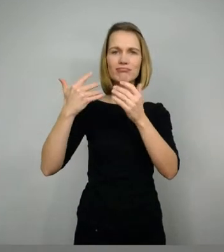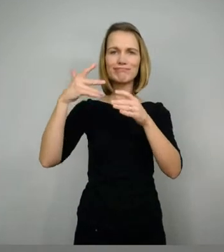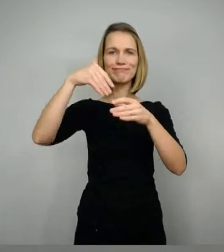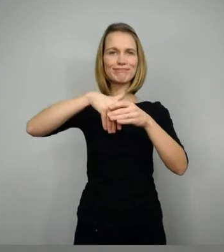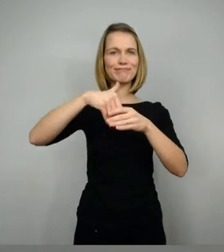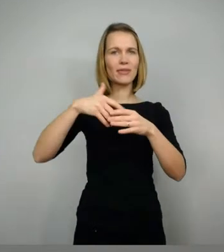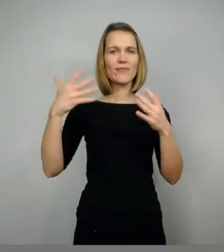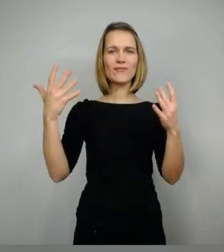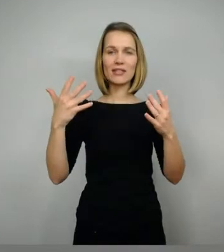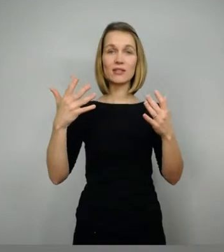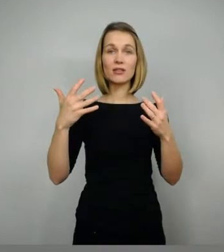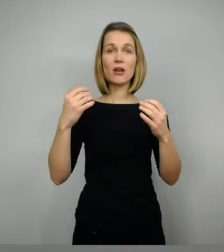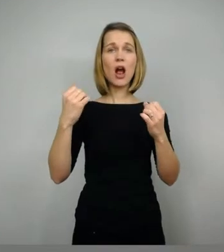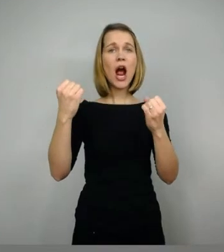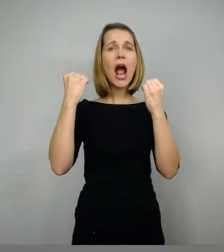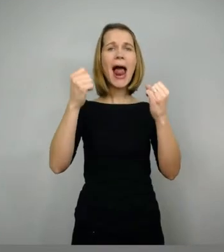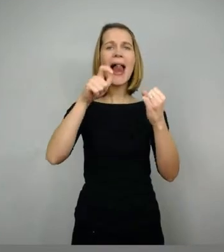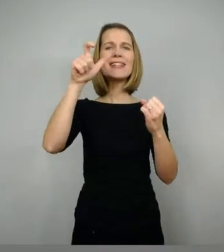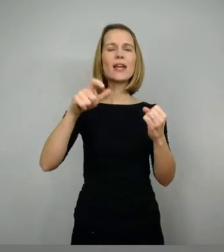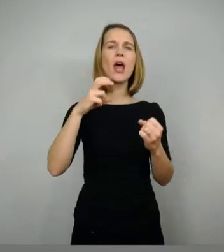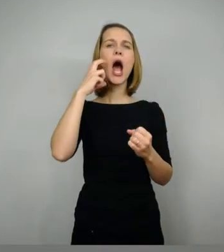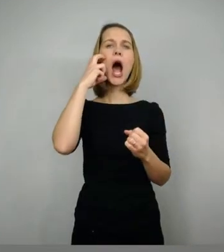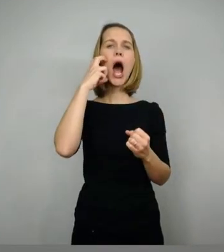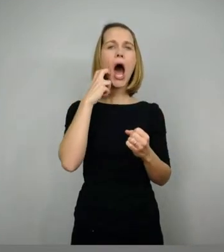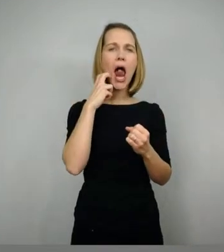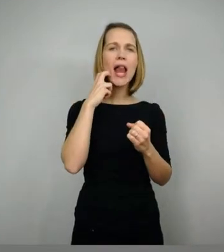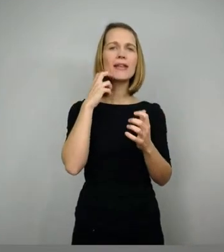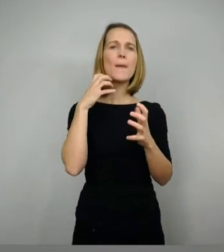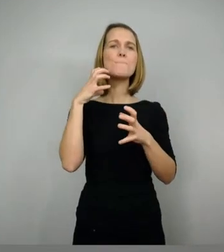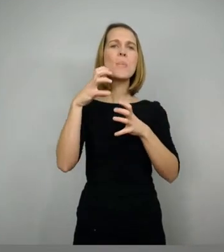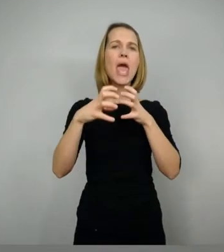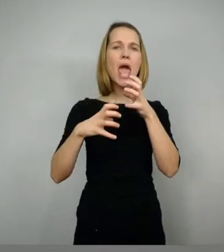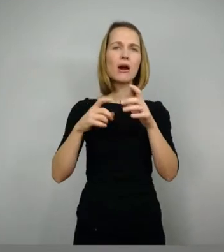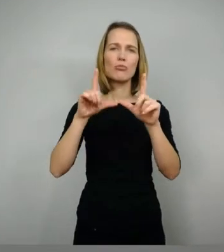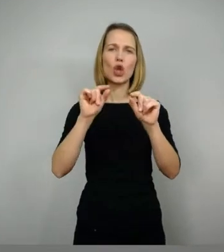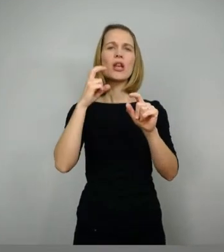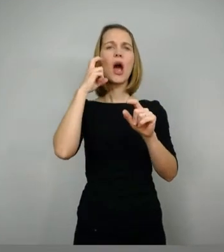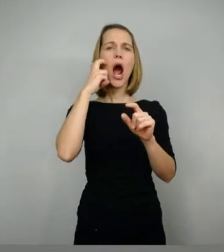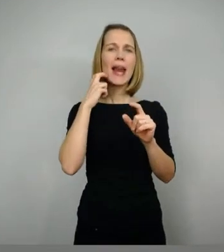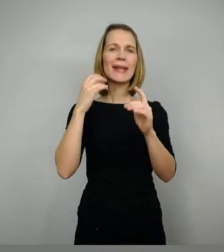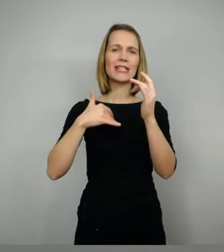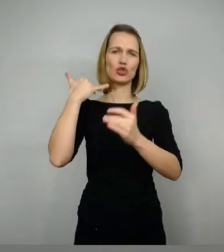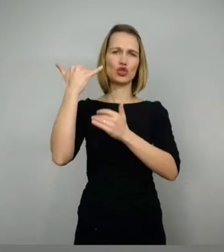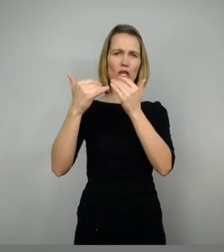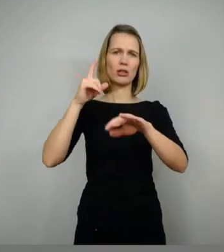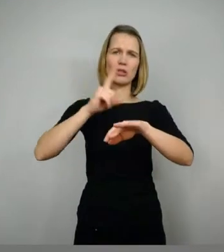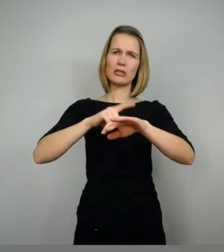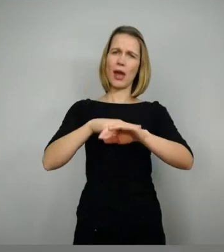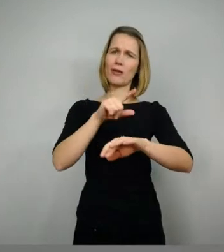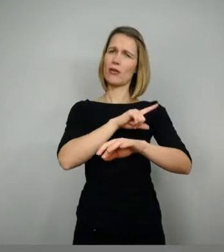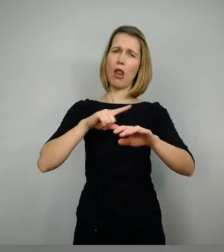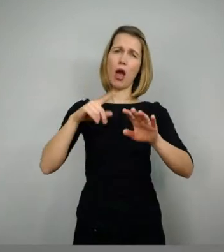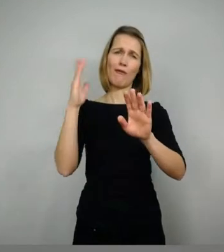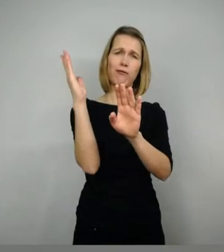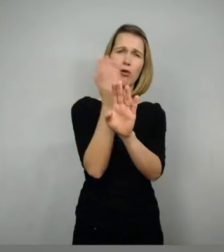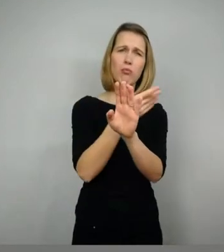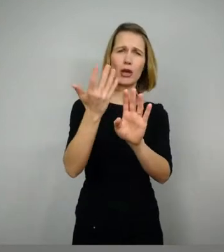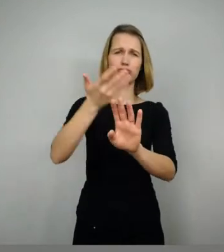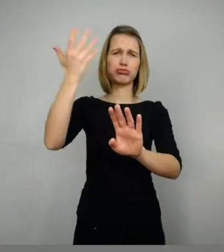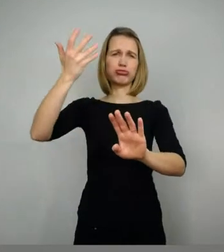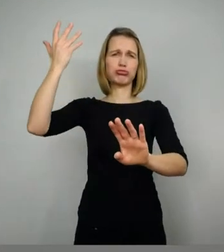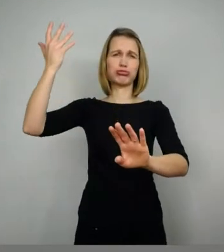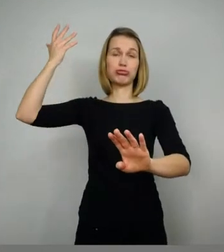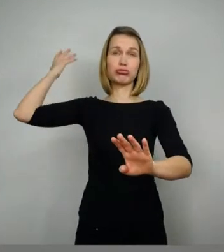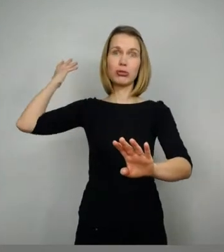alte Meere. Also alte Geschichten. Geschichten aus einer längst vergangenen Zeit. Geschichten aus einer Zeit, in der es Wundersames